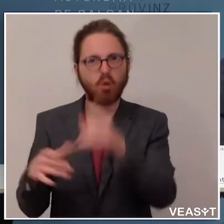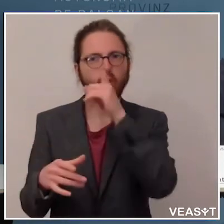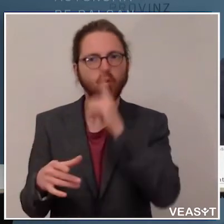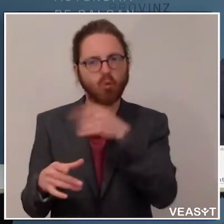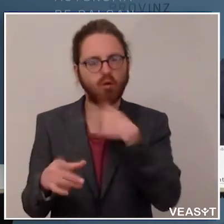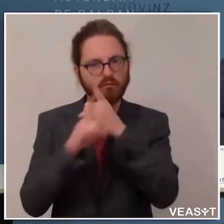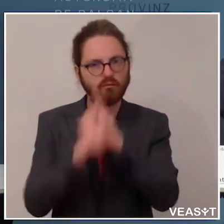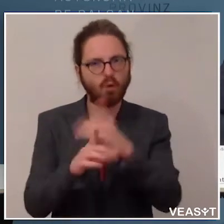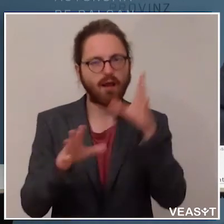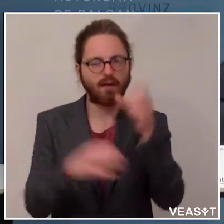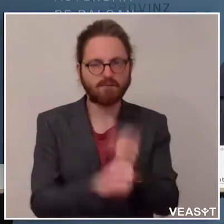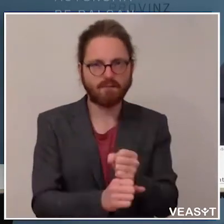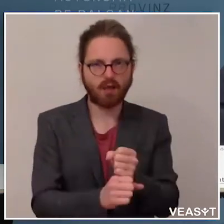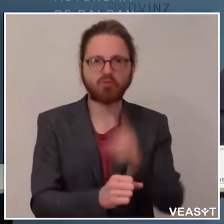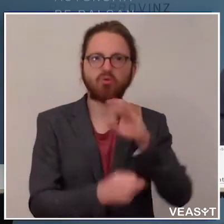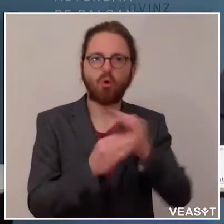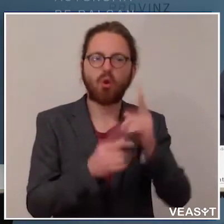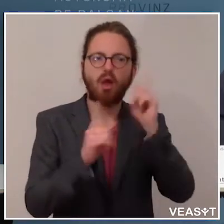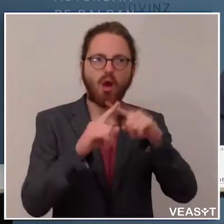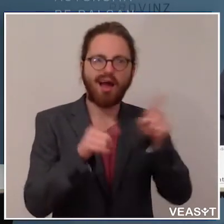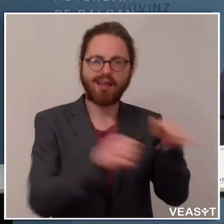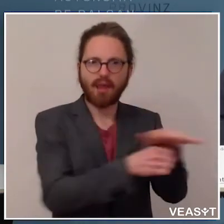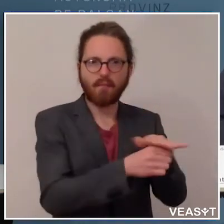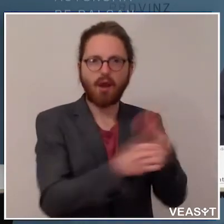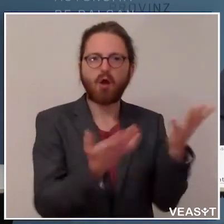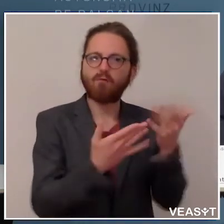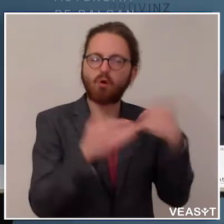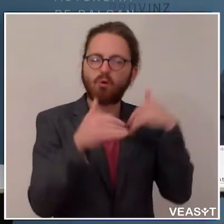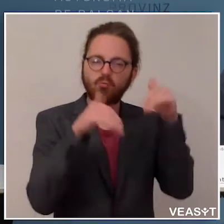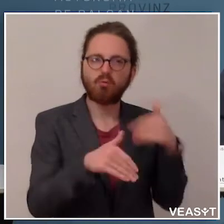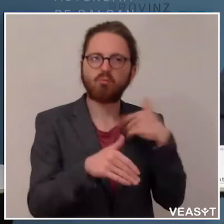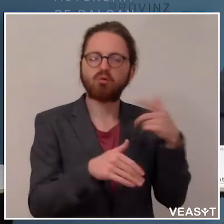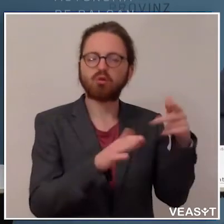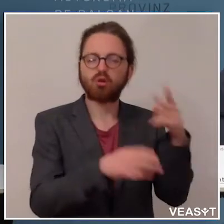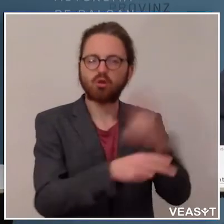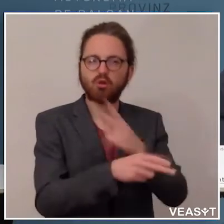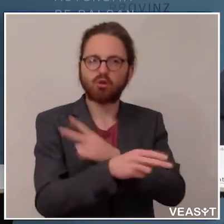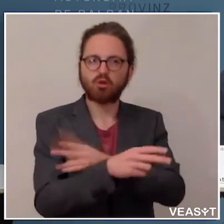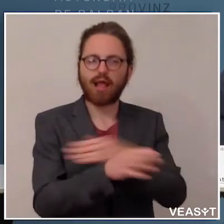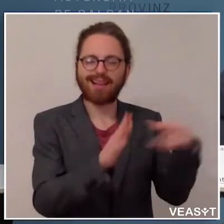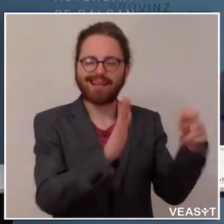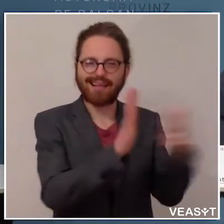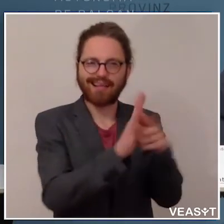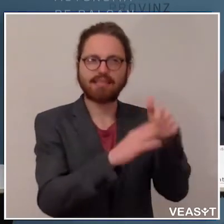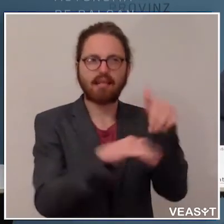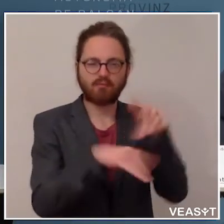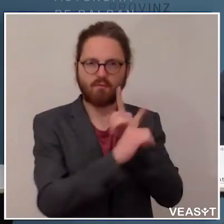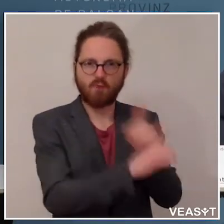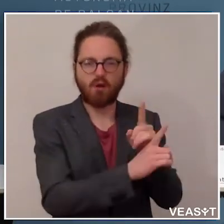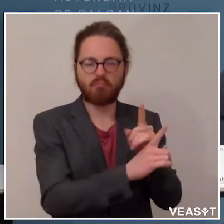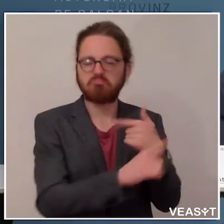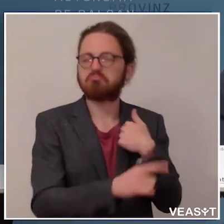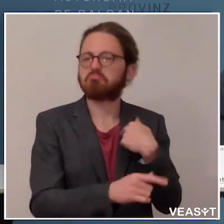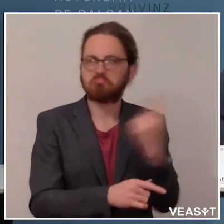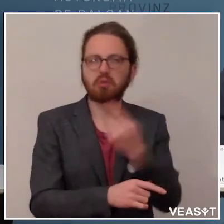andere Bereiche geregelt, wo wir durchaus auch staatliche Grundsätze zu beachten haben. Wir sind überzeugt, dass wir mit diesem Landesgesetz beides getan